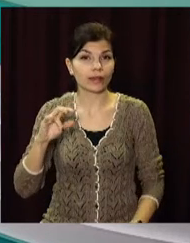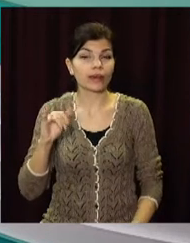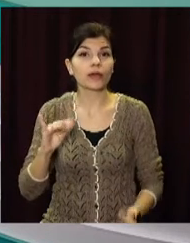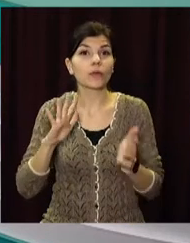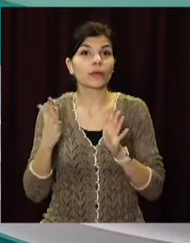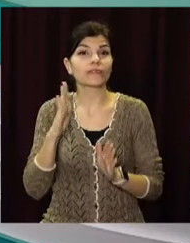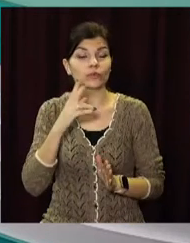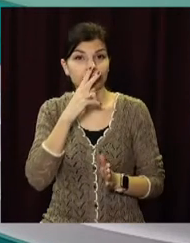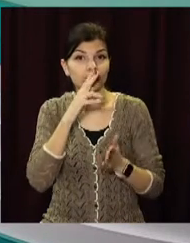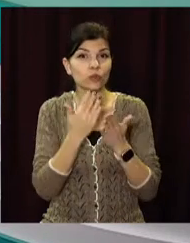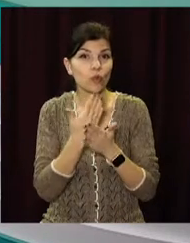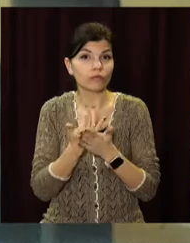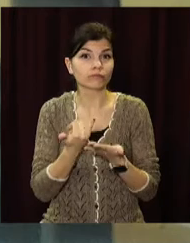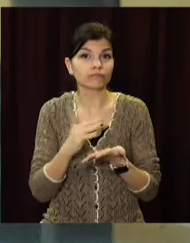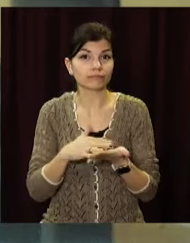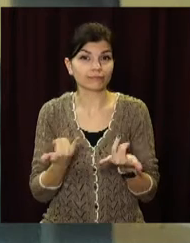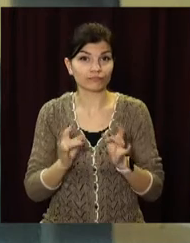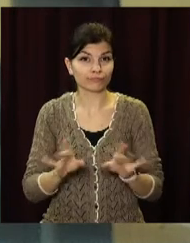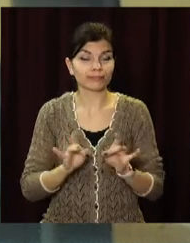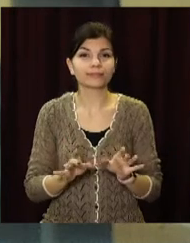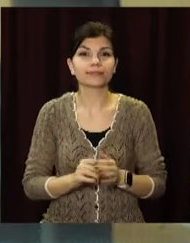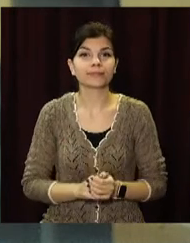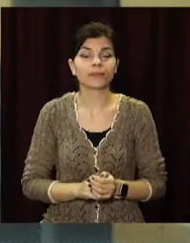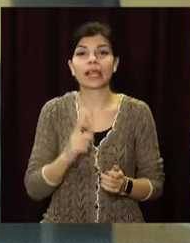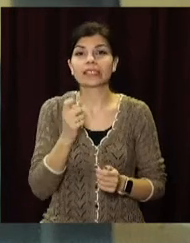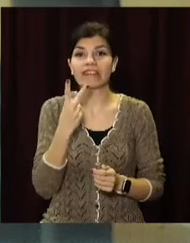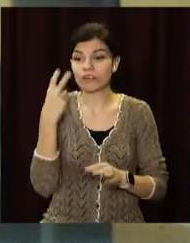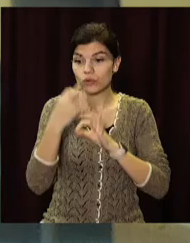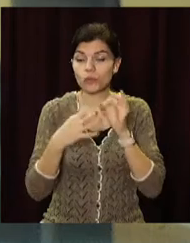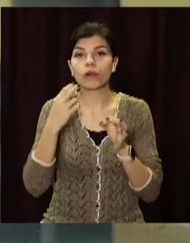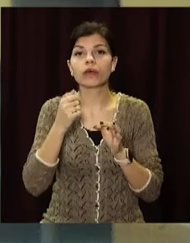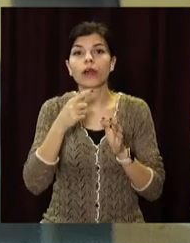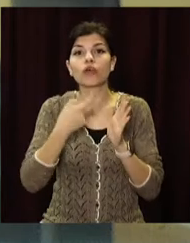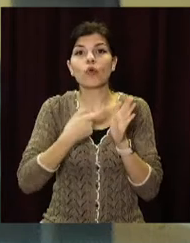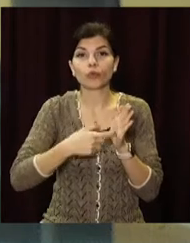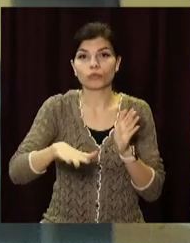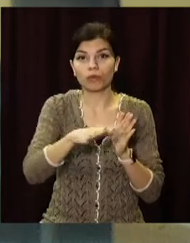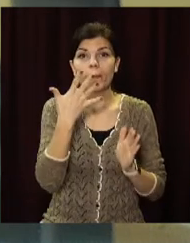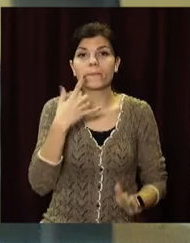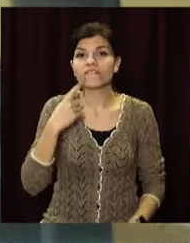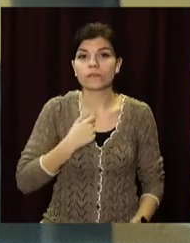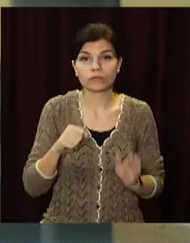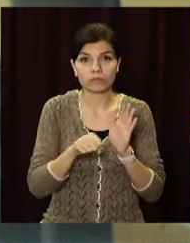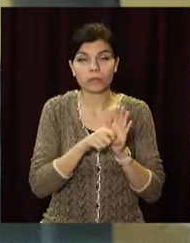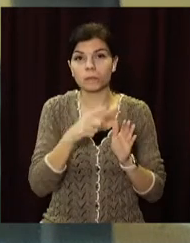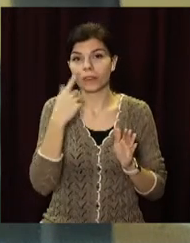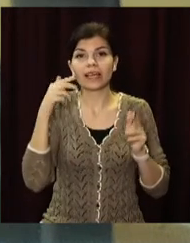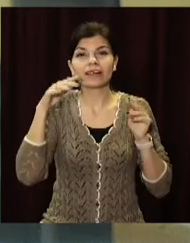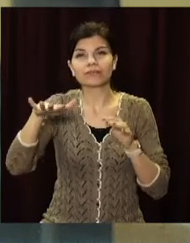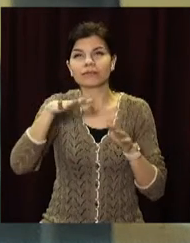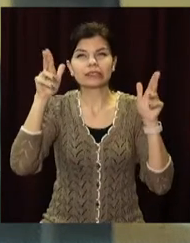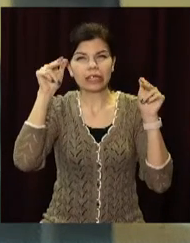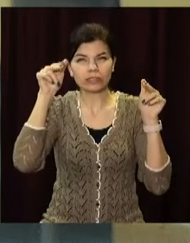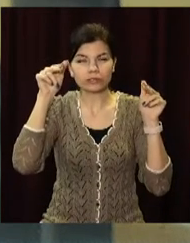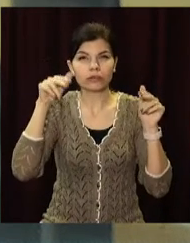будівівторка дивіться просто зараз. За дві доби на Донбасі загинули п'ятеро військових. Зранку поблизу Зайцевого